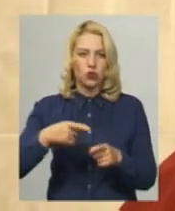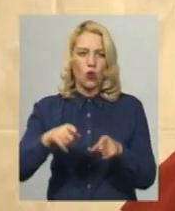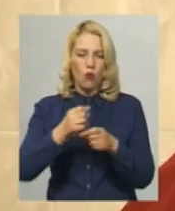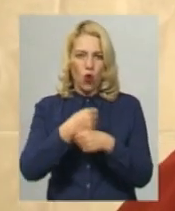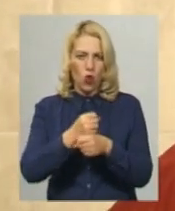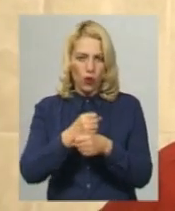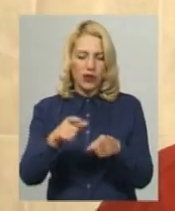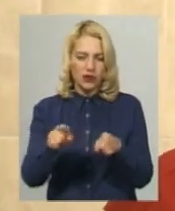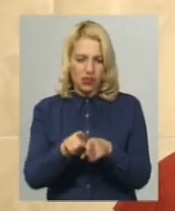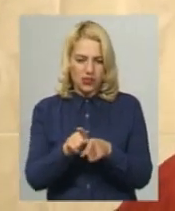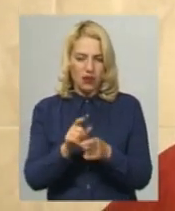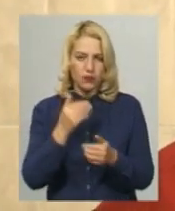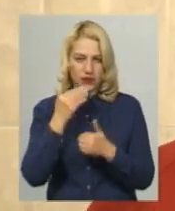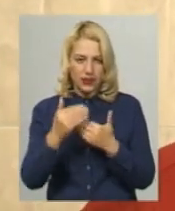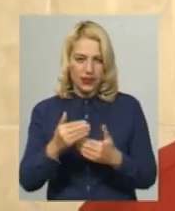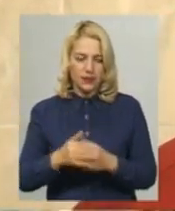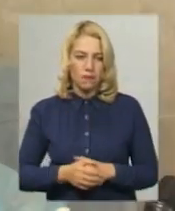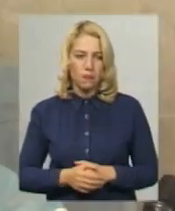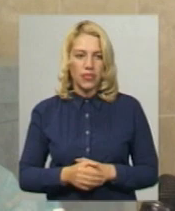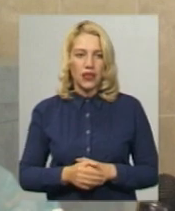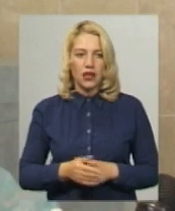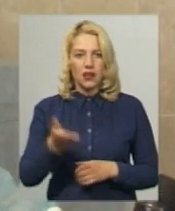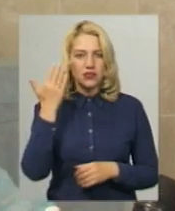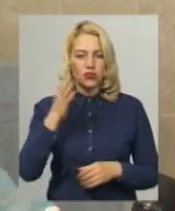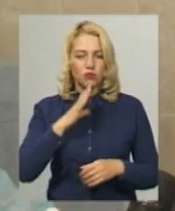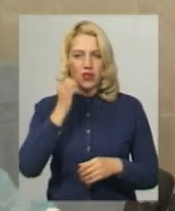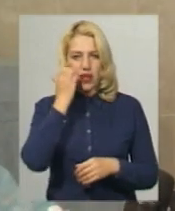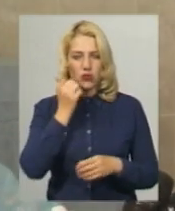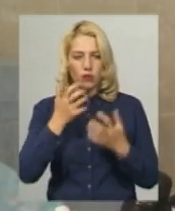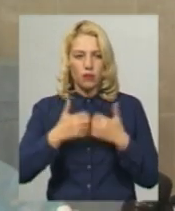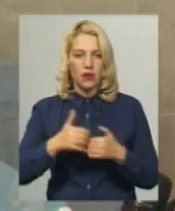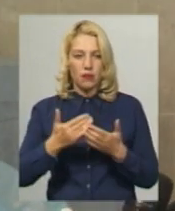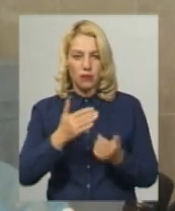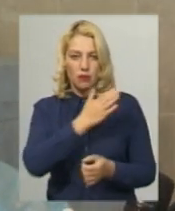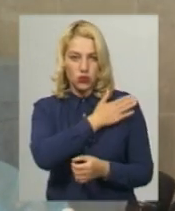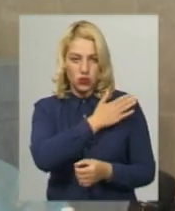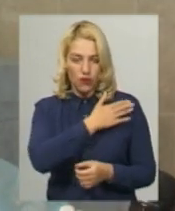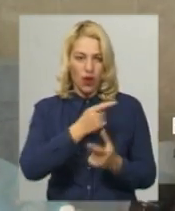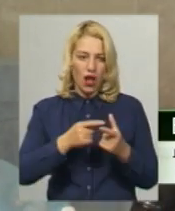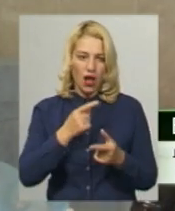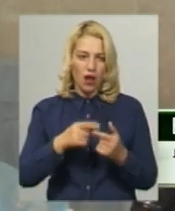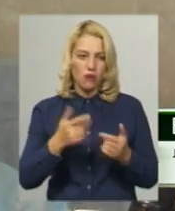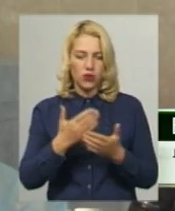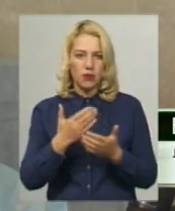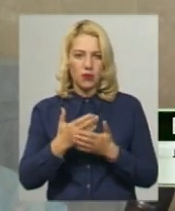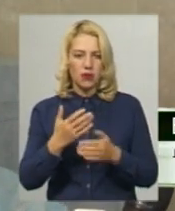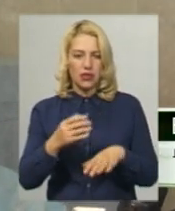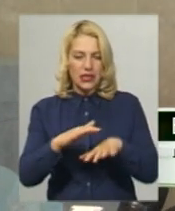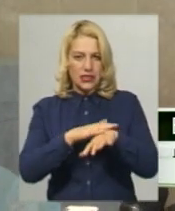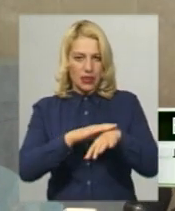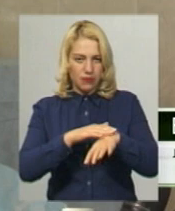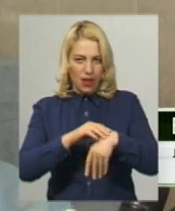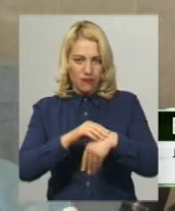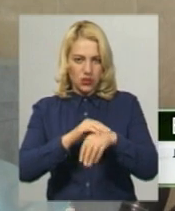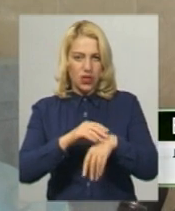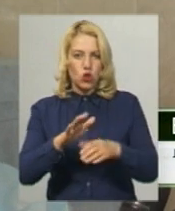обладнанні, каже лікар-ортопед Богдан Замбицький. Але, наприклад, плечовий суглоб або дрібні суглоби, такий променево-зап'ясний суглоб, гомілко